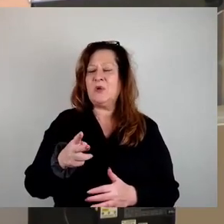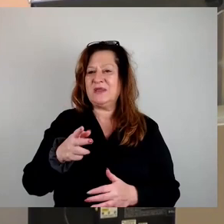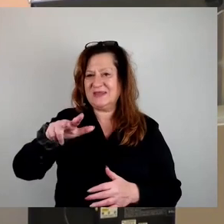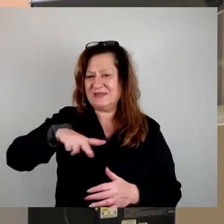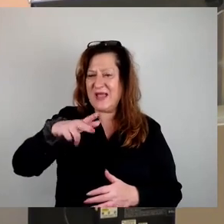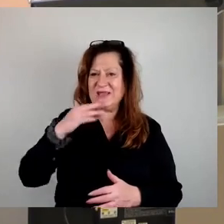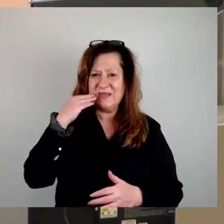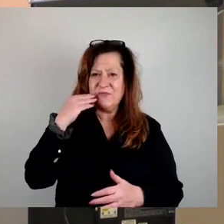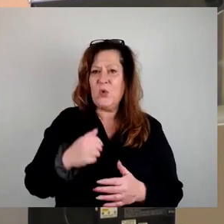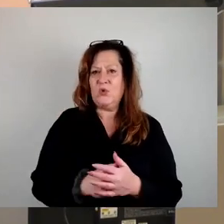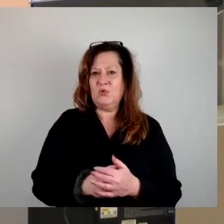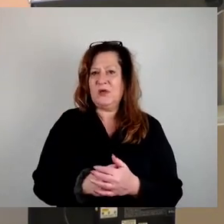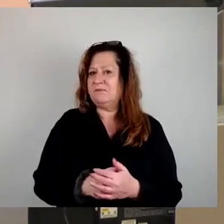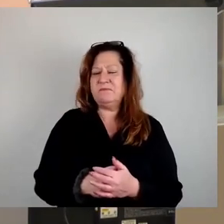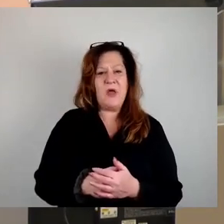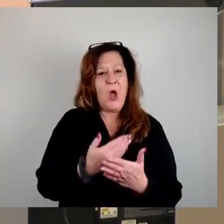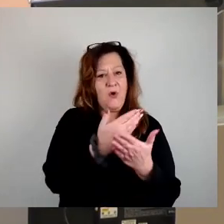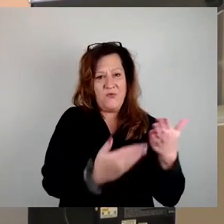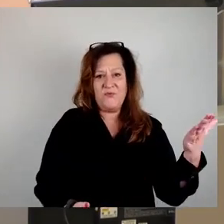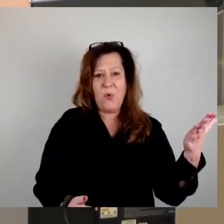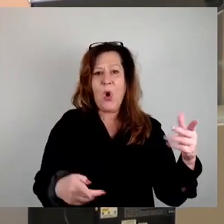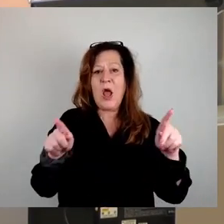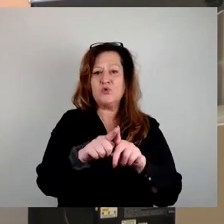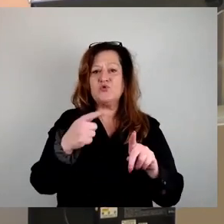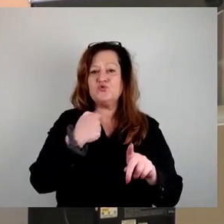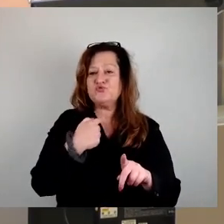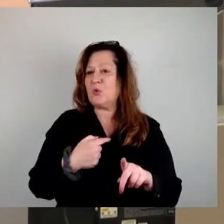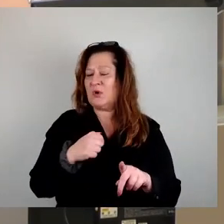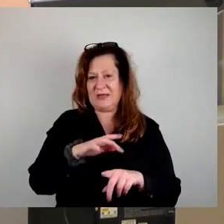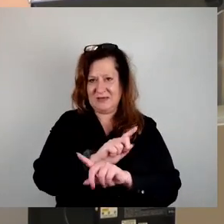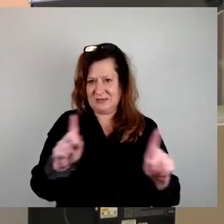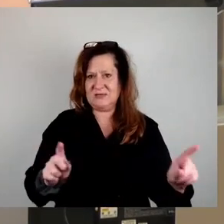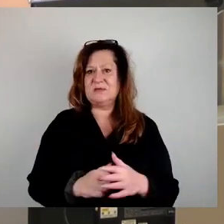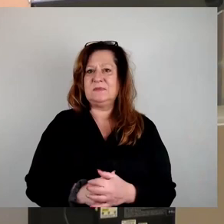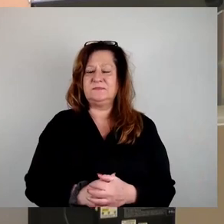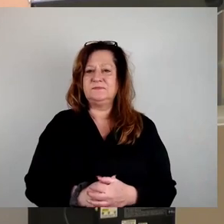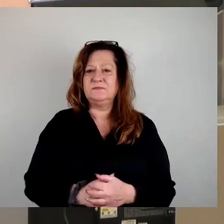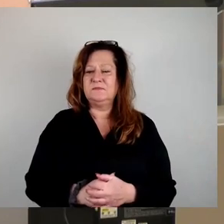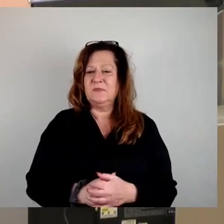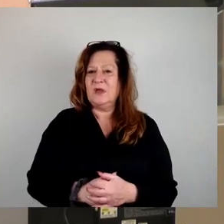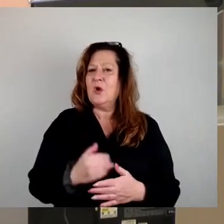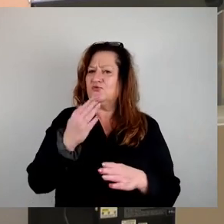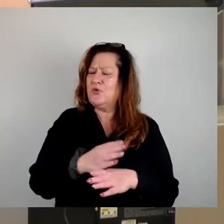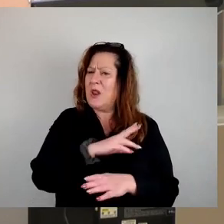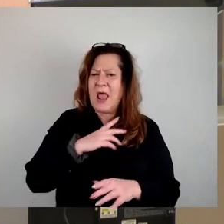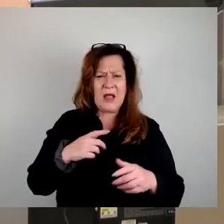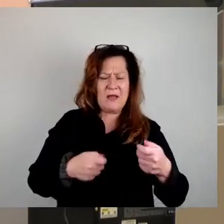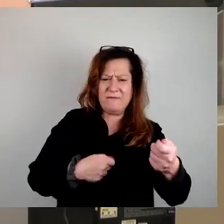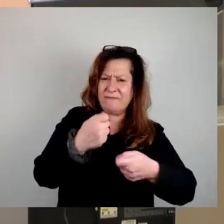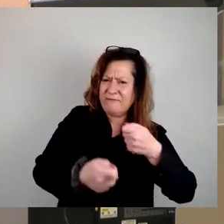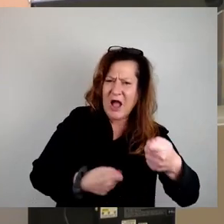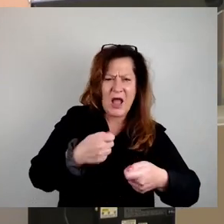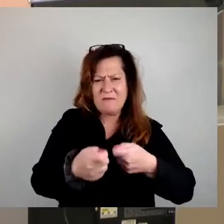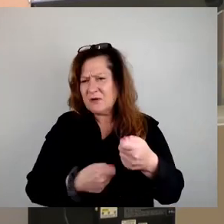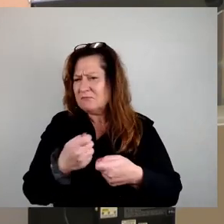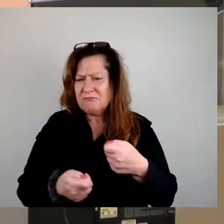der Vorlage nicht zustimmen. Der Ankauf bestehender Wohnungen ist äußerst kritisch. Nach langen Verhandlungen kam man dann doch zu einem Ergebnis mit der Vonovia.